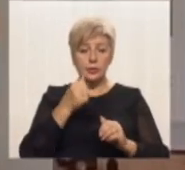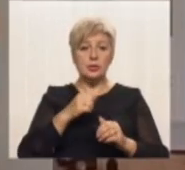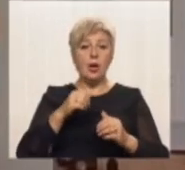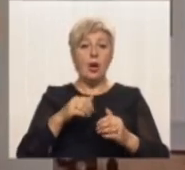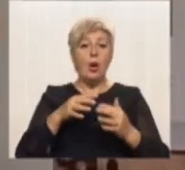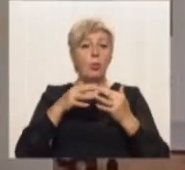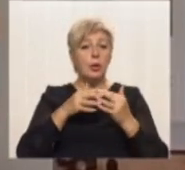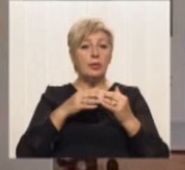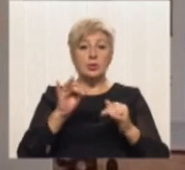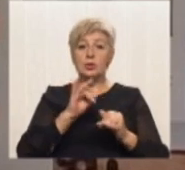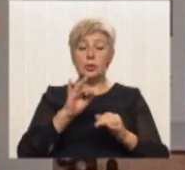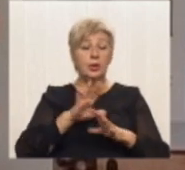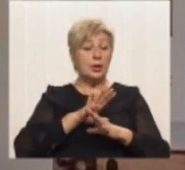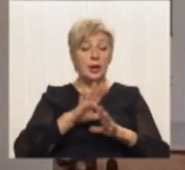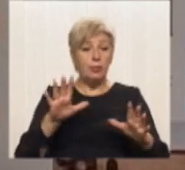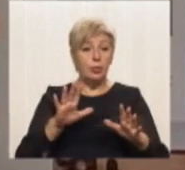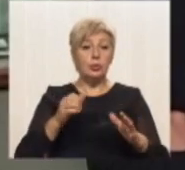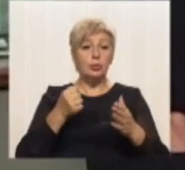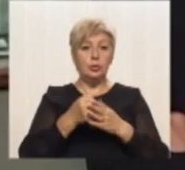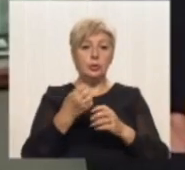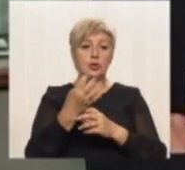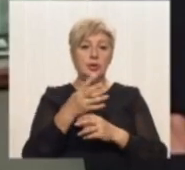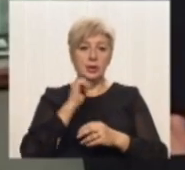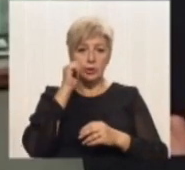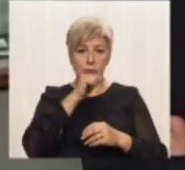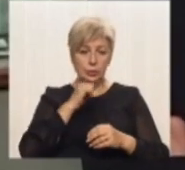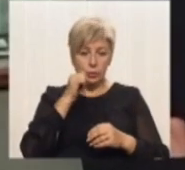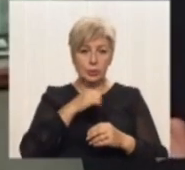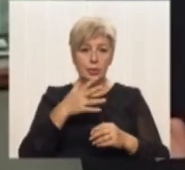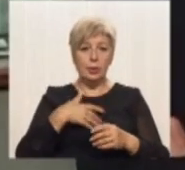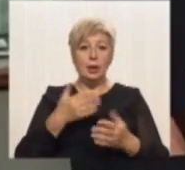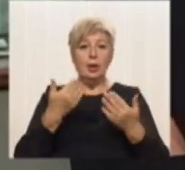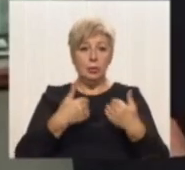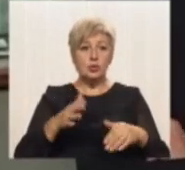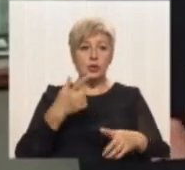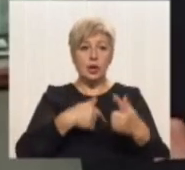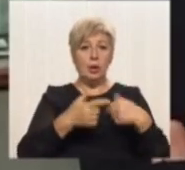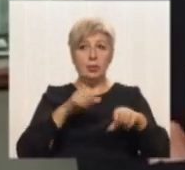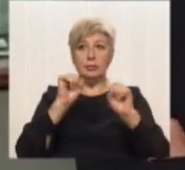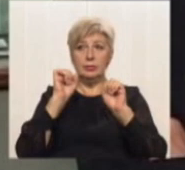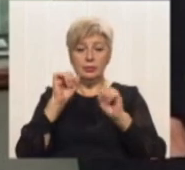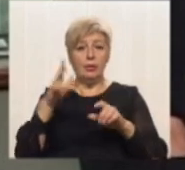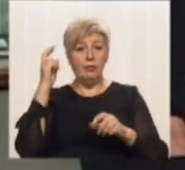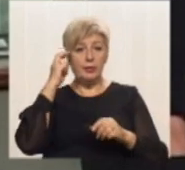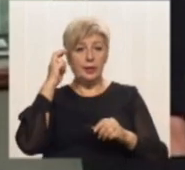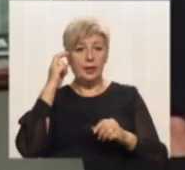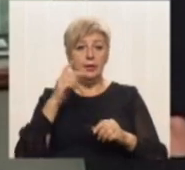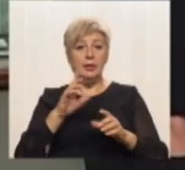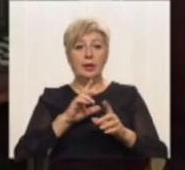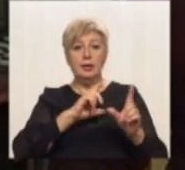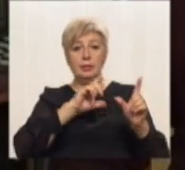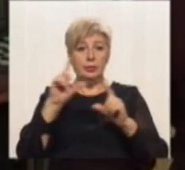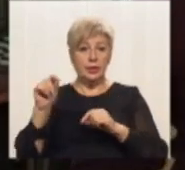мав до початку бойових дій на сході України. Ми забрали станок і вже його відвезли в Київ вантажити на Маріуплі.